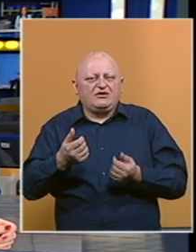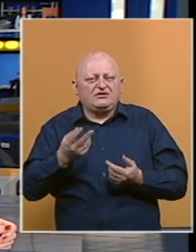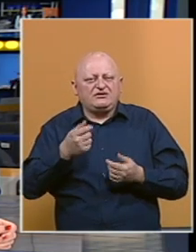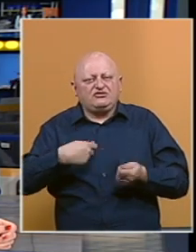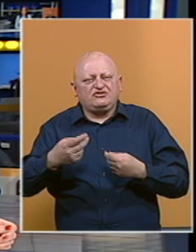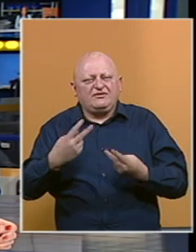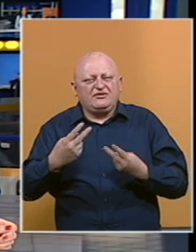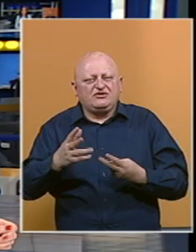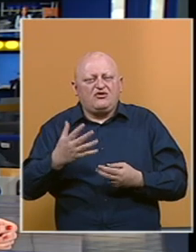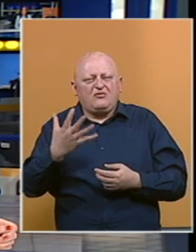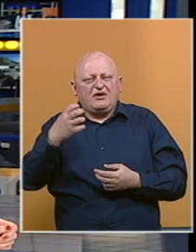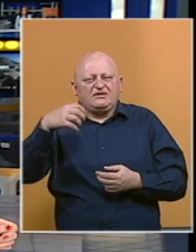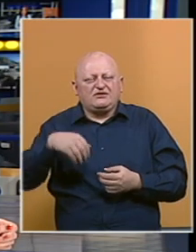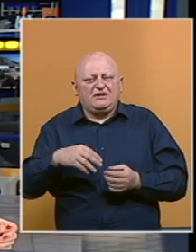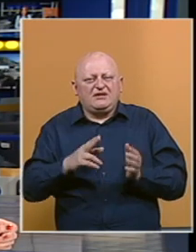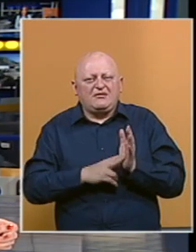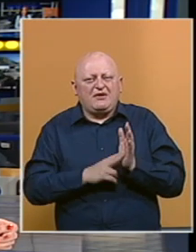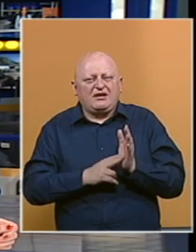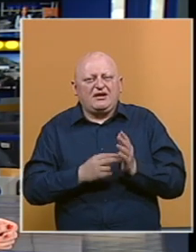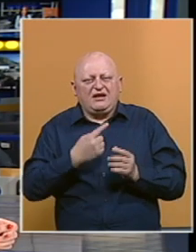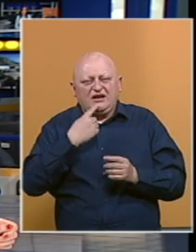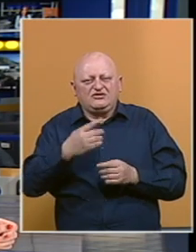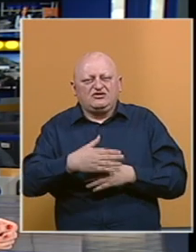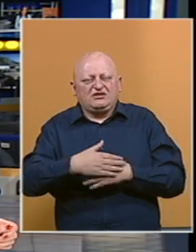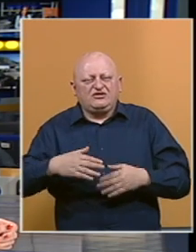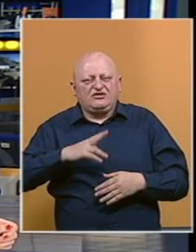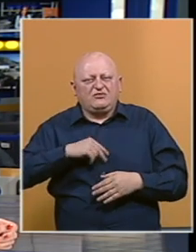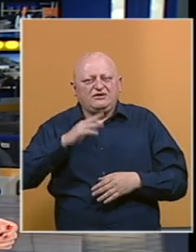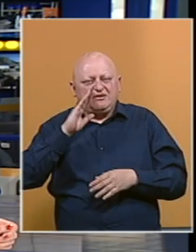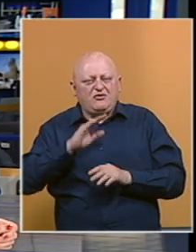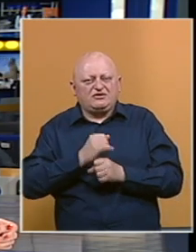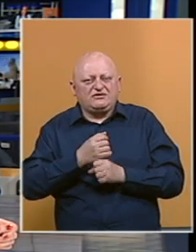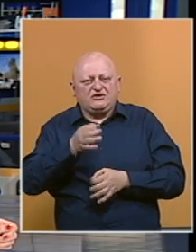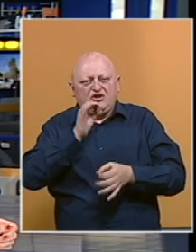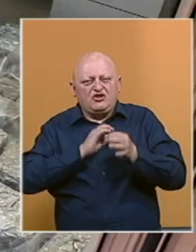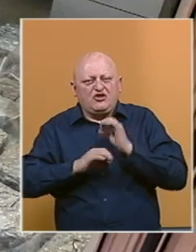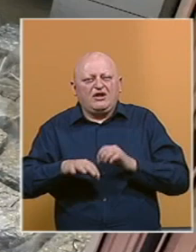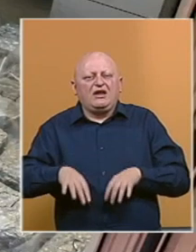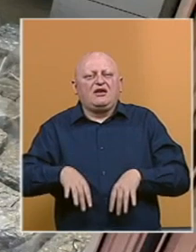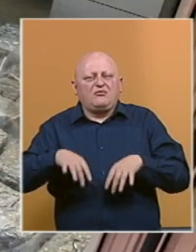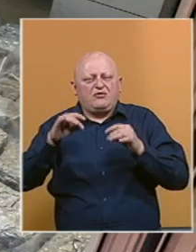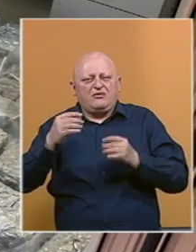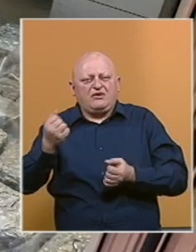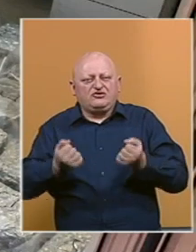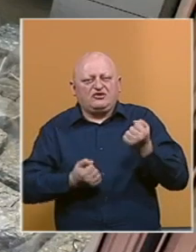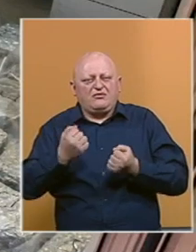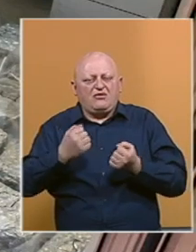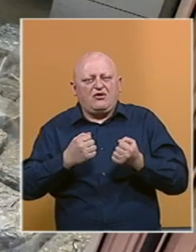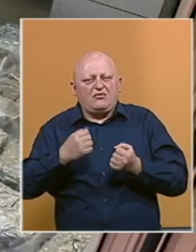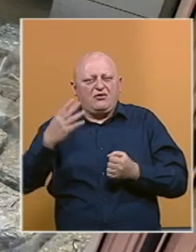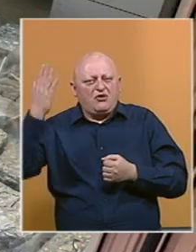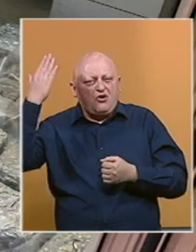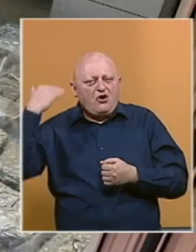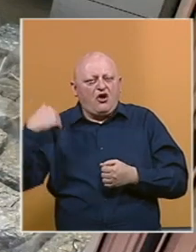Procijenjene tržišne vrijednosti oko pola miliona maraka saopšteno je iz granične policije Bosne i Hercegovine. Droga je pronađena u